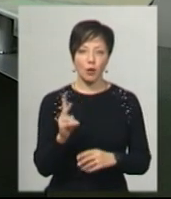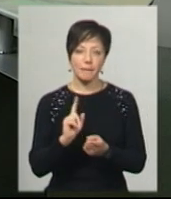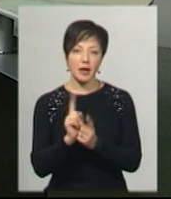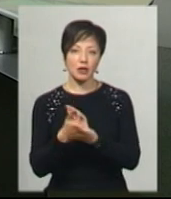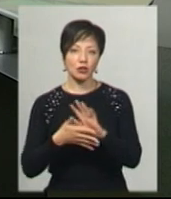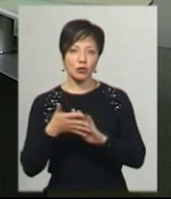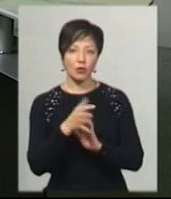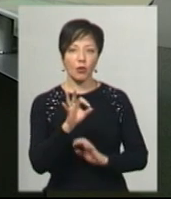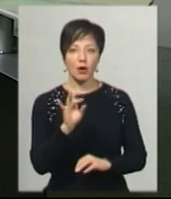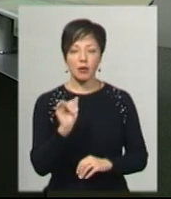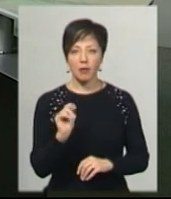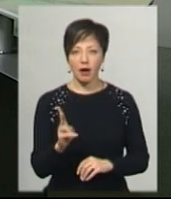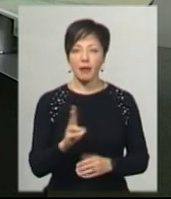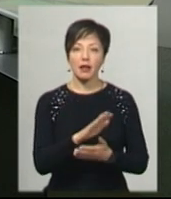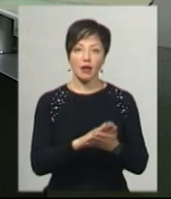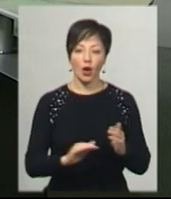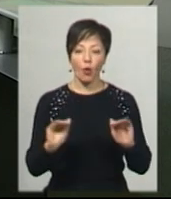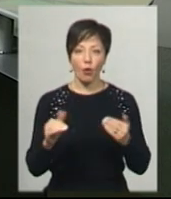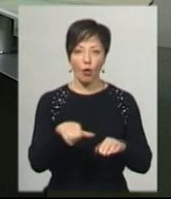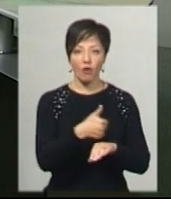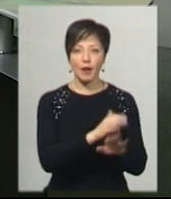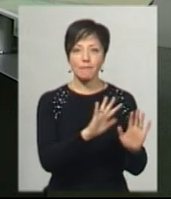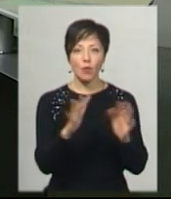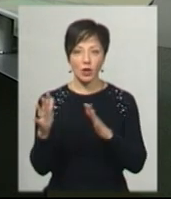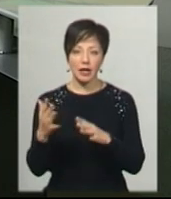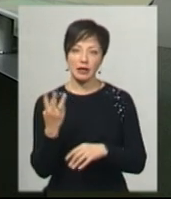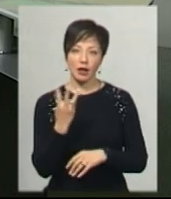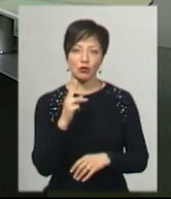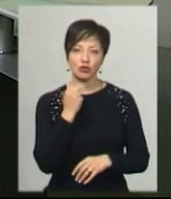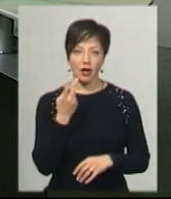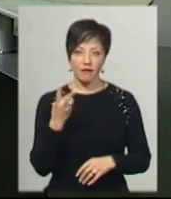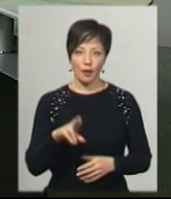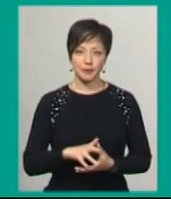умову перекладає Ольга Рибак. А далі коротко – головні події 3 червня.